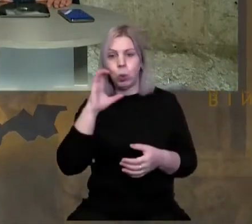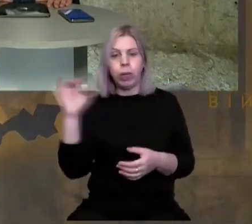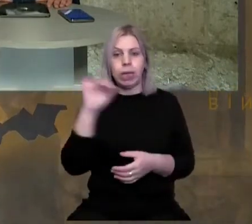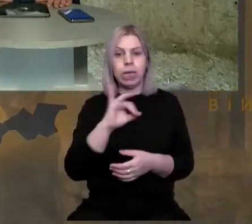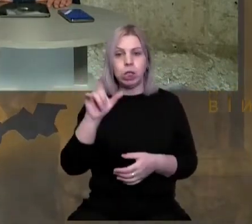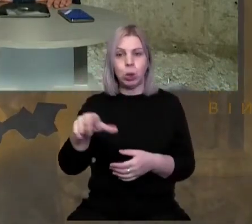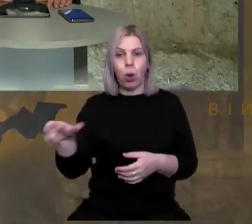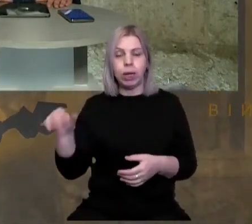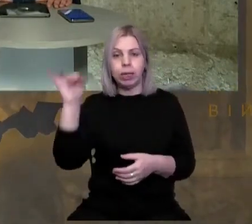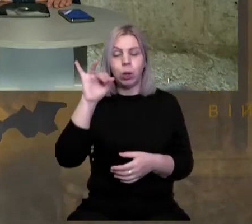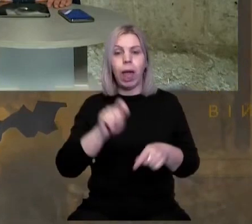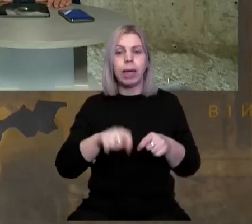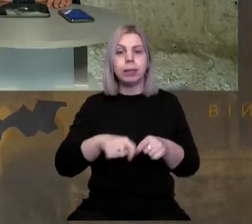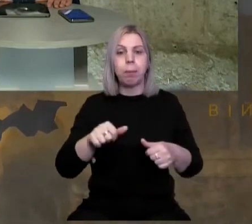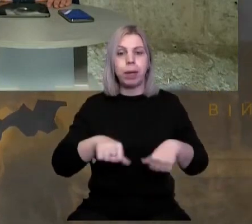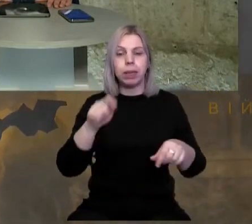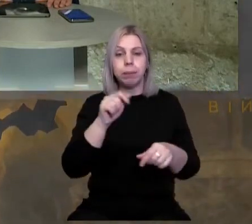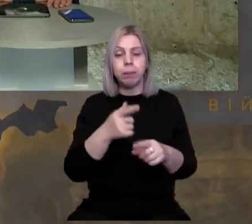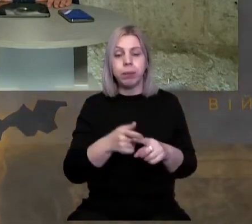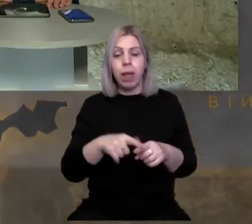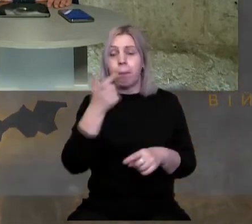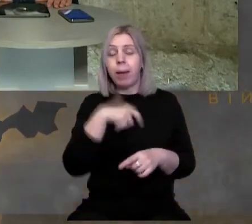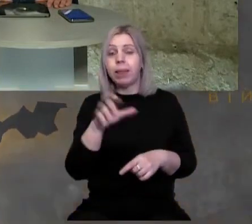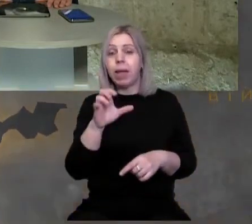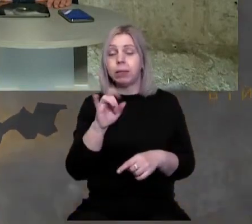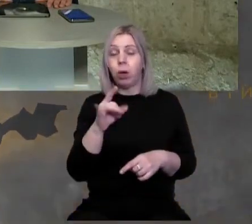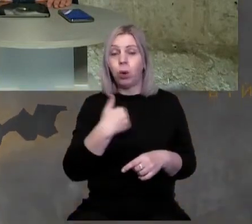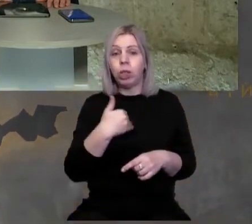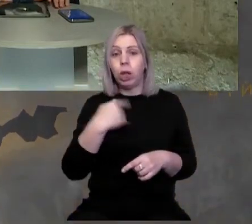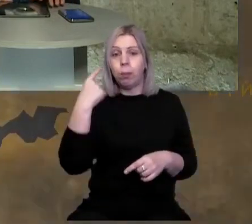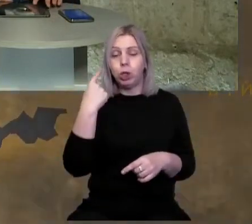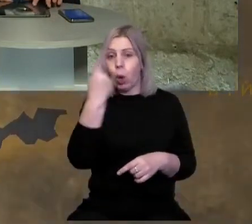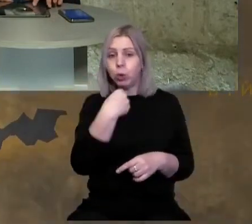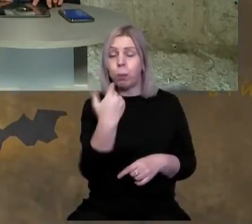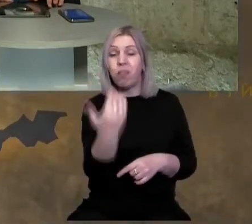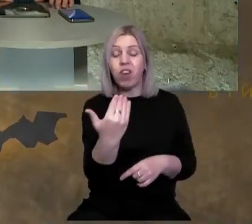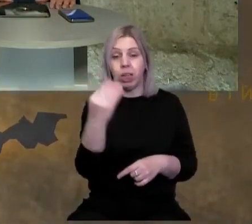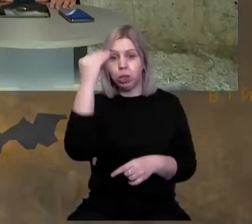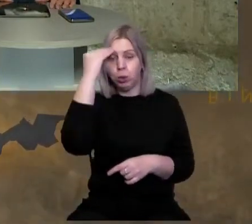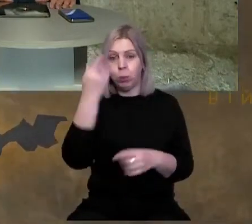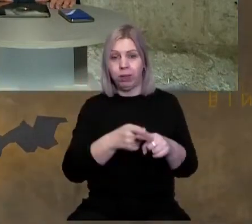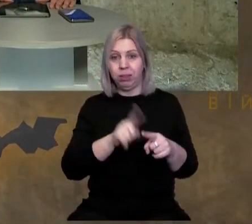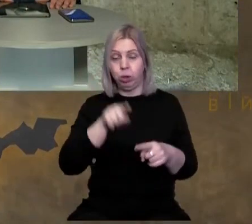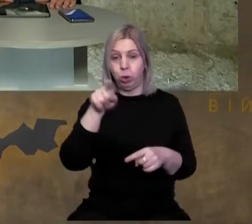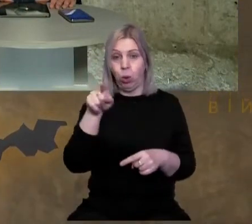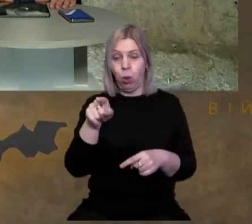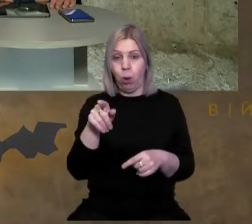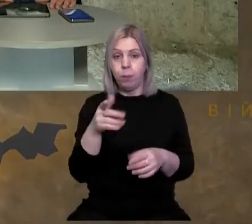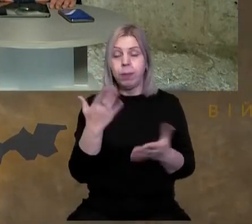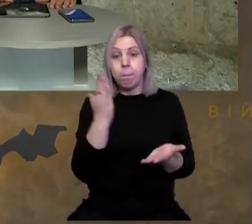історичну експертизу. От, пане Романе, якраз хотіли почути особисто вашу думку з цього приводу, чи